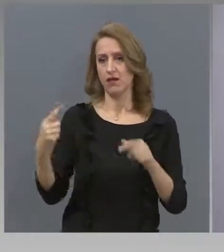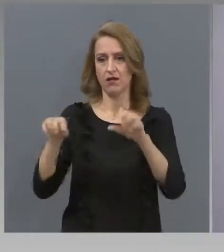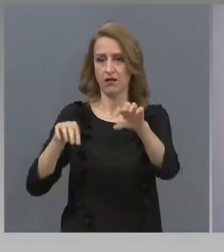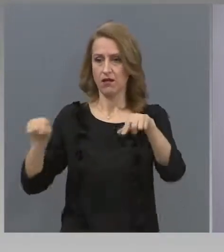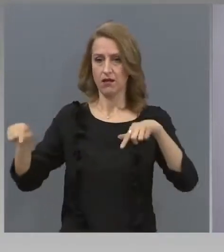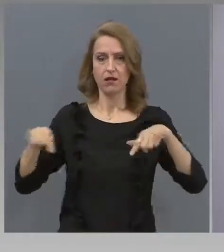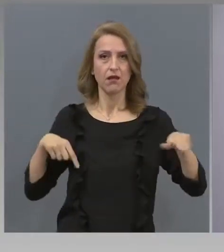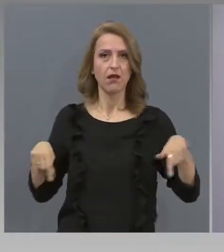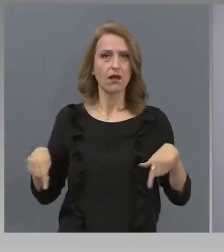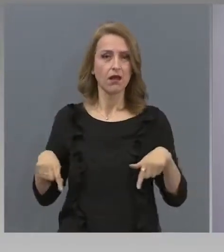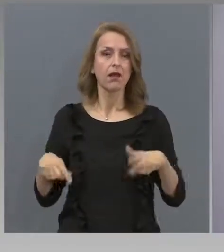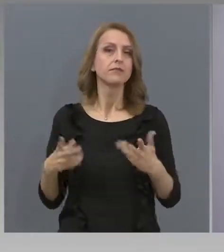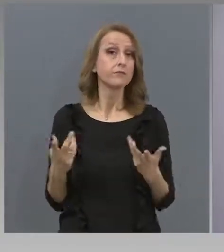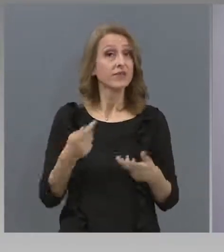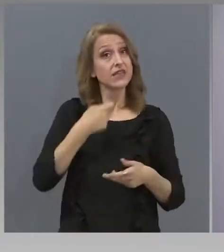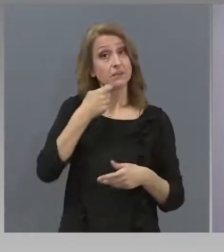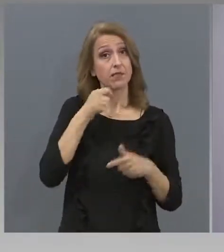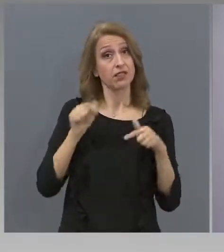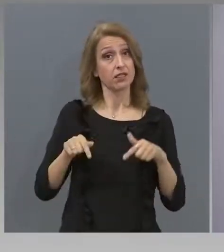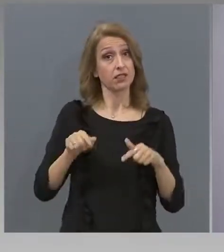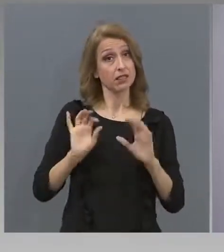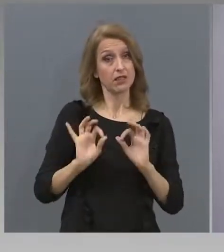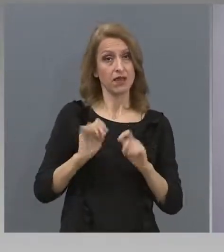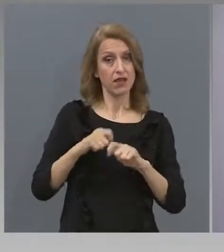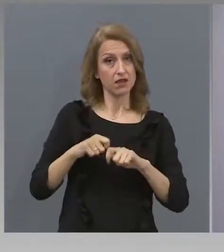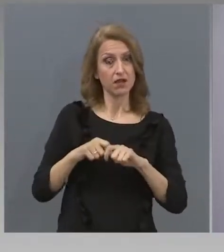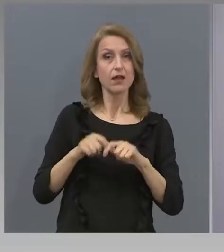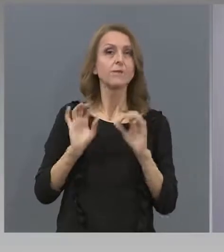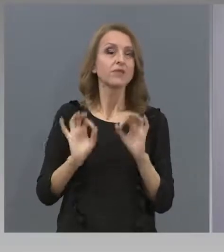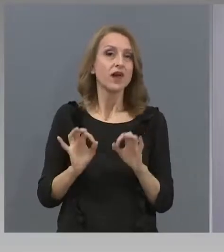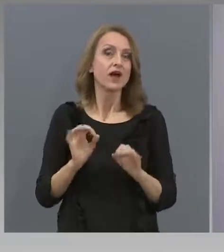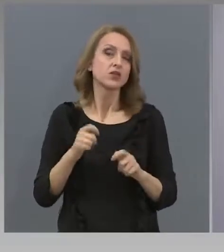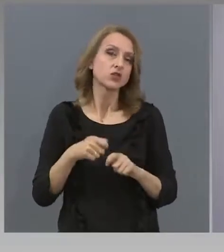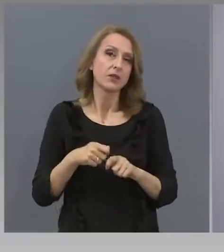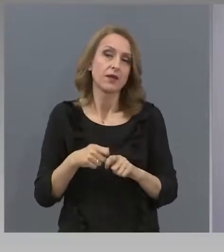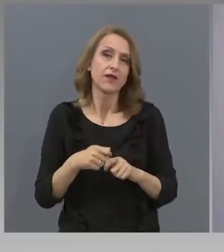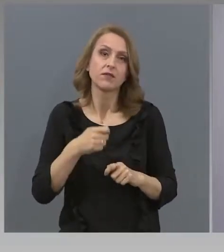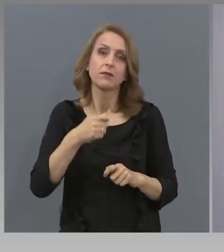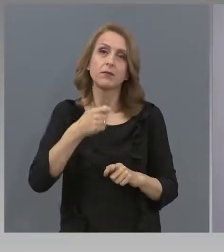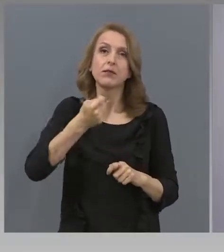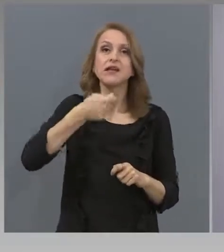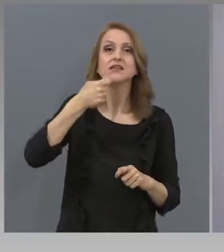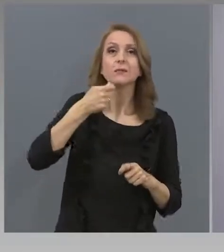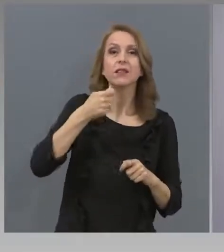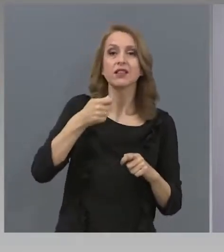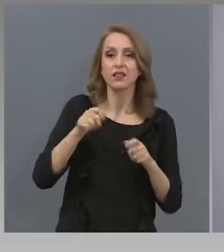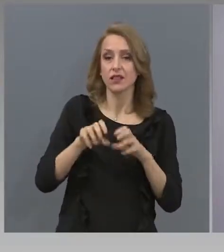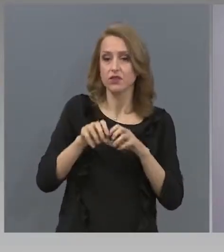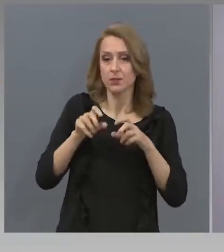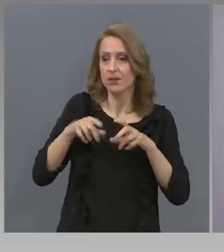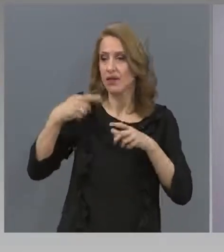Тоест, изпитите ще проведат в повече наброи стаи.